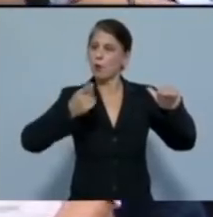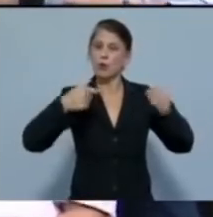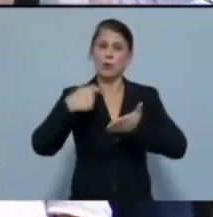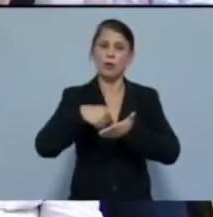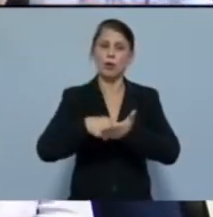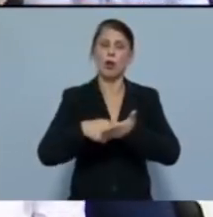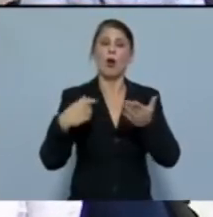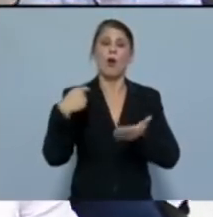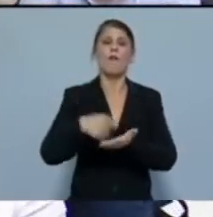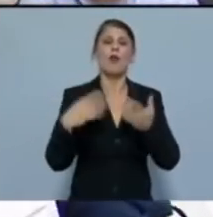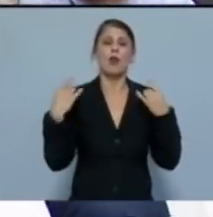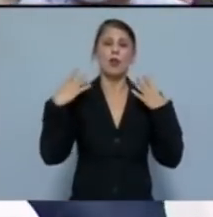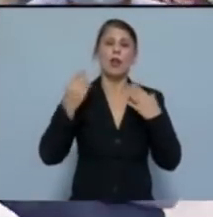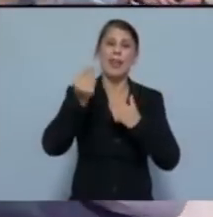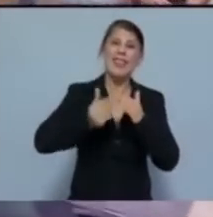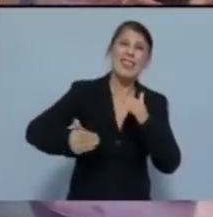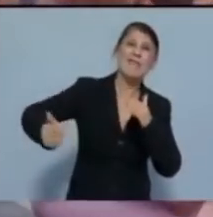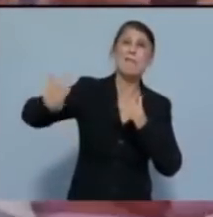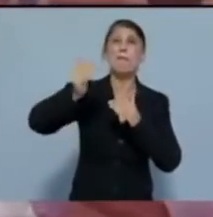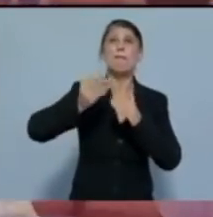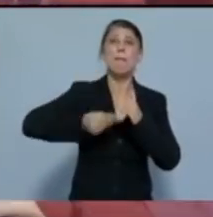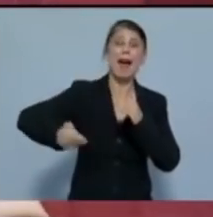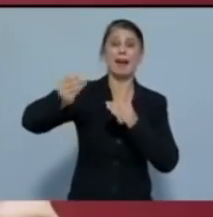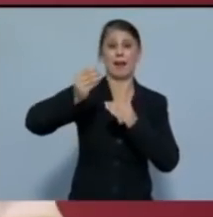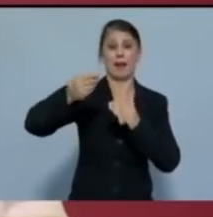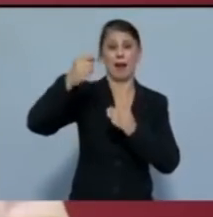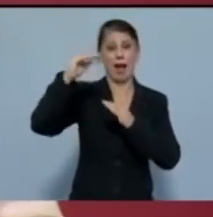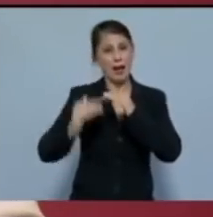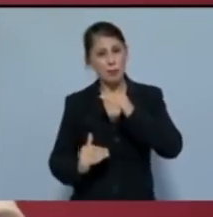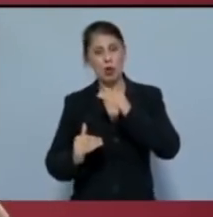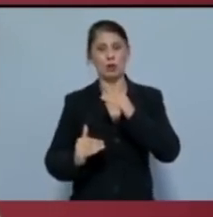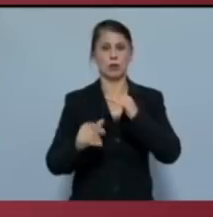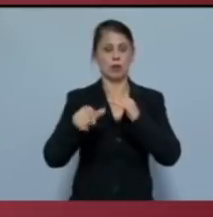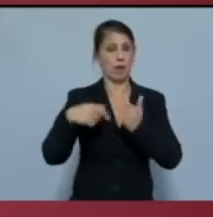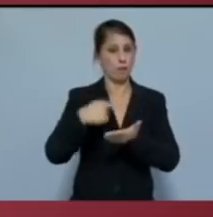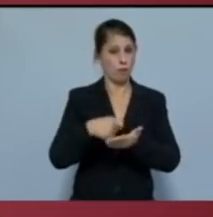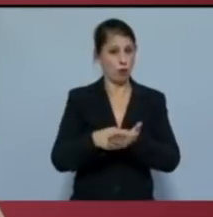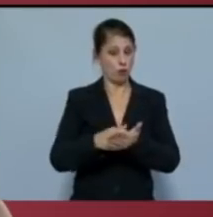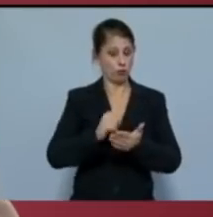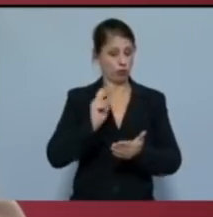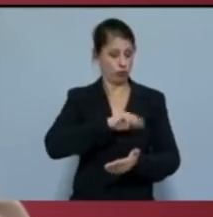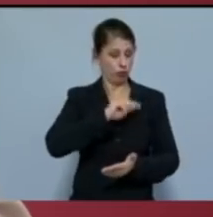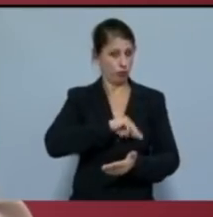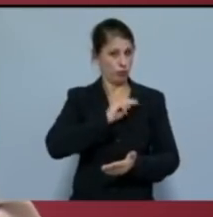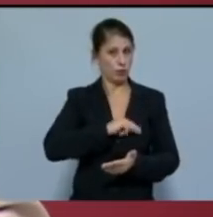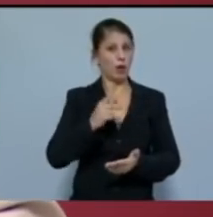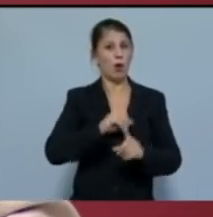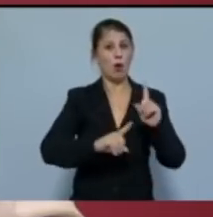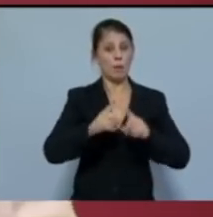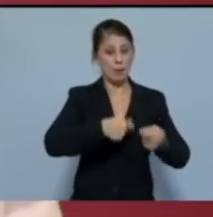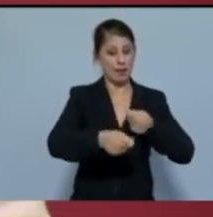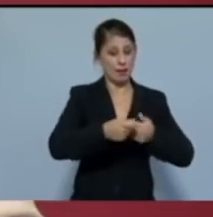μορφή των υπερεκπτώσεων, αλλά και τα περαιτέρω φορολογικά προνόμια για όσες επιχειρήσεις μεγαλώσουν,